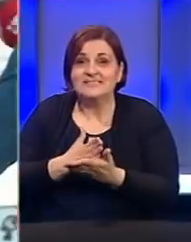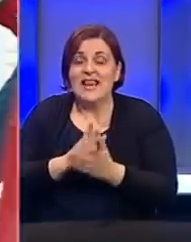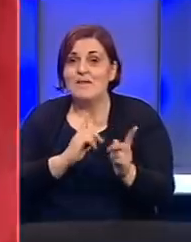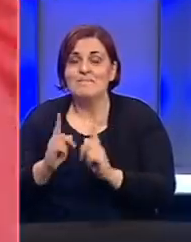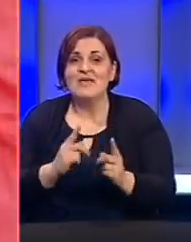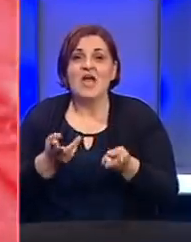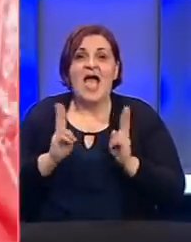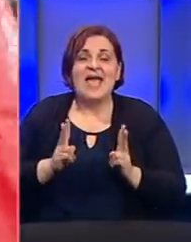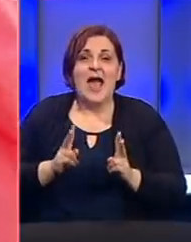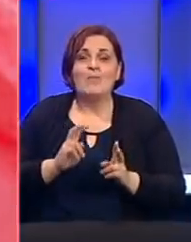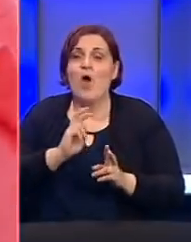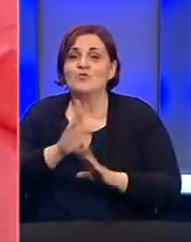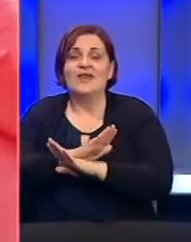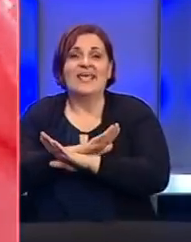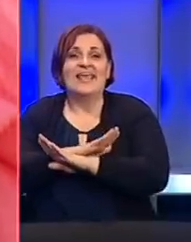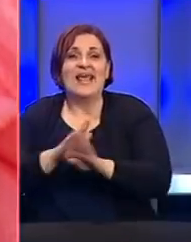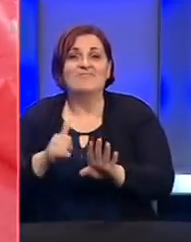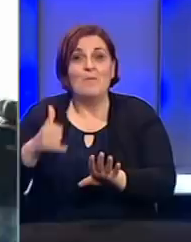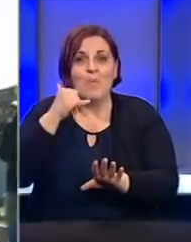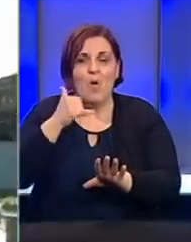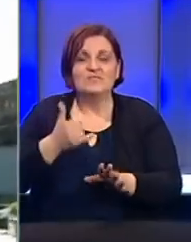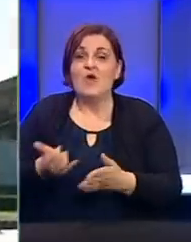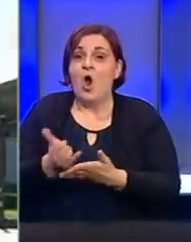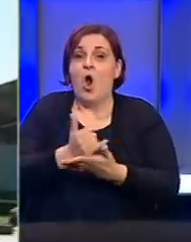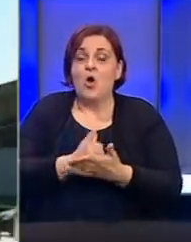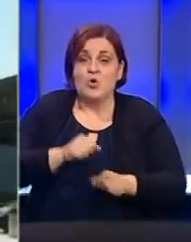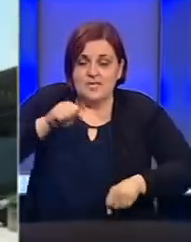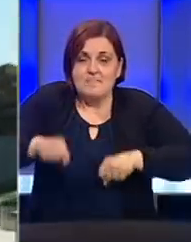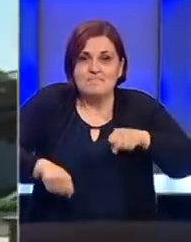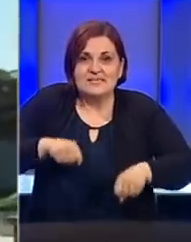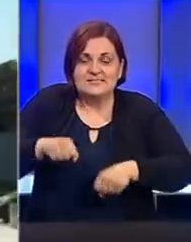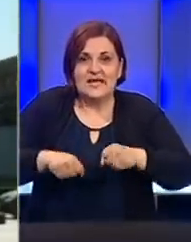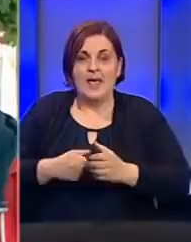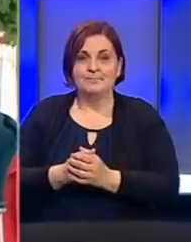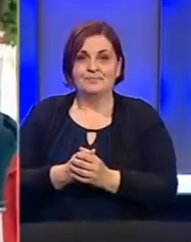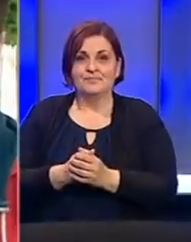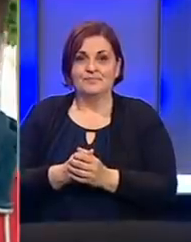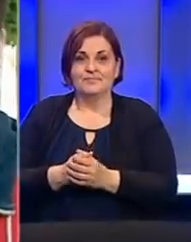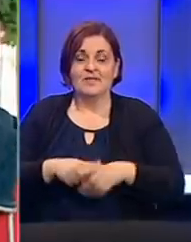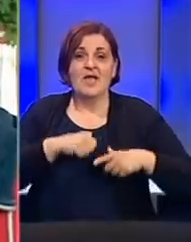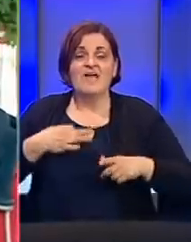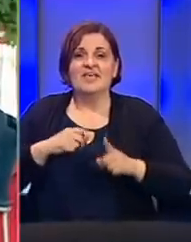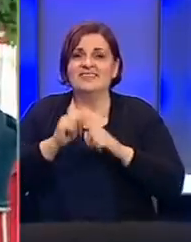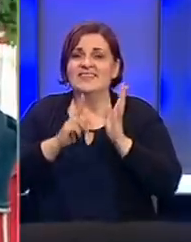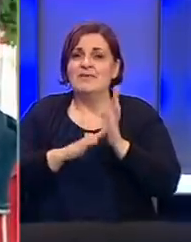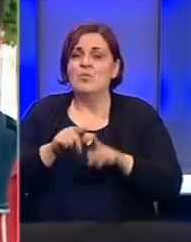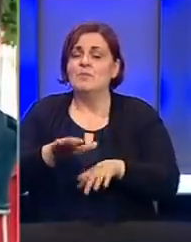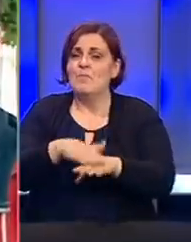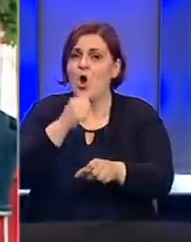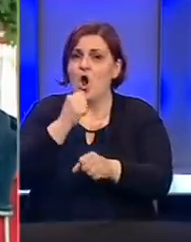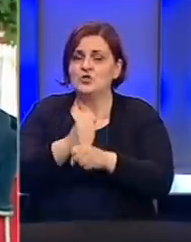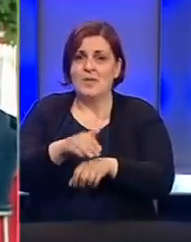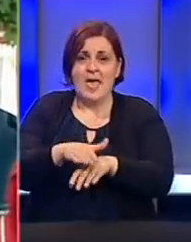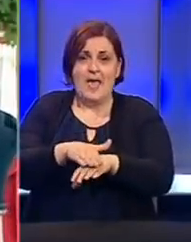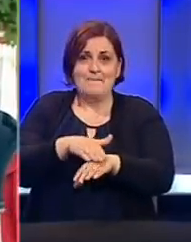prevoz kako bi odgovorili na svaki poziv koriste i bicikla. Volonter Timur je počeo raditi